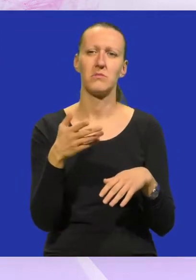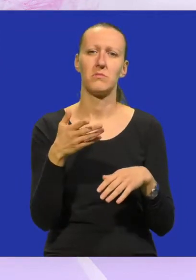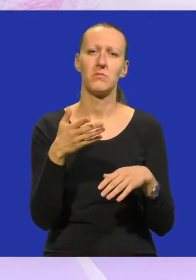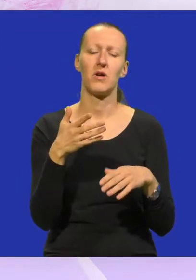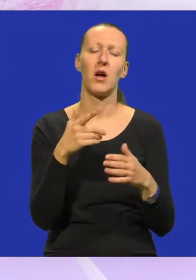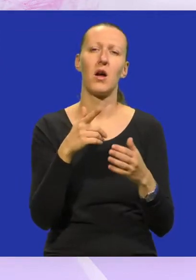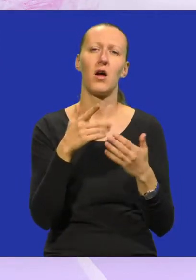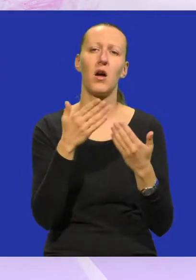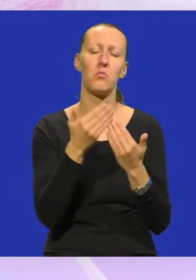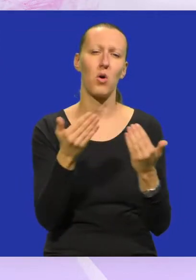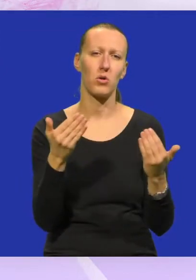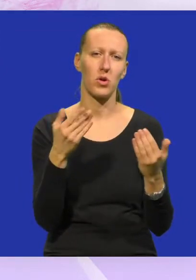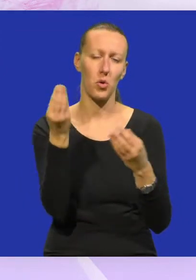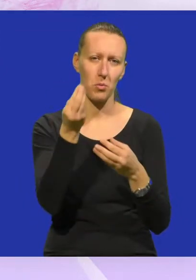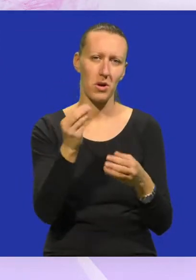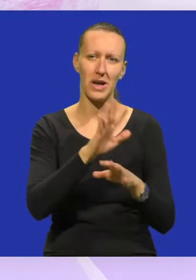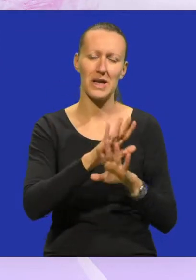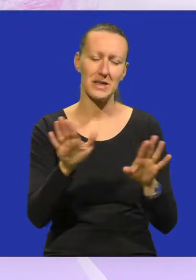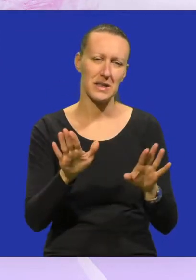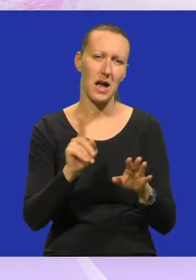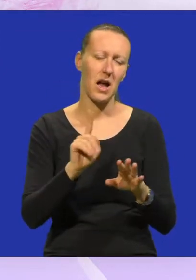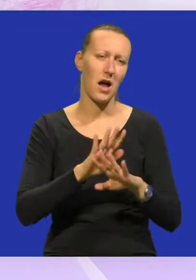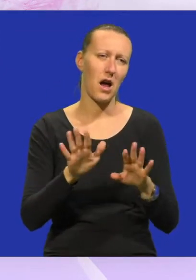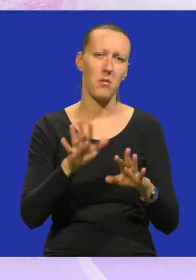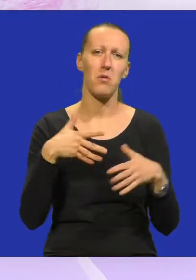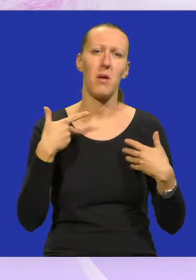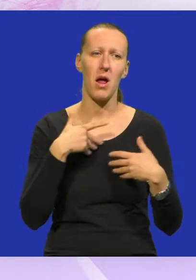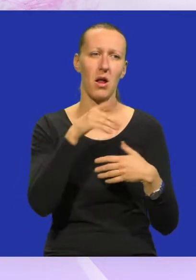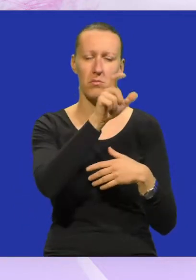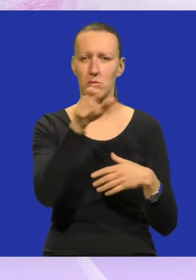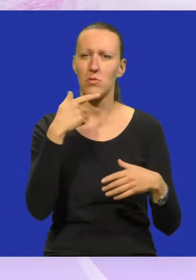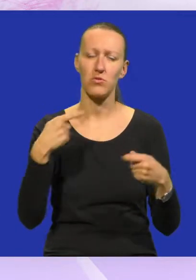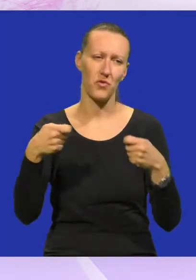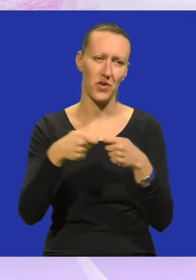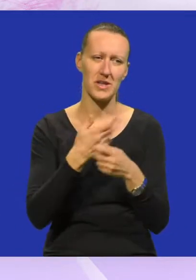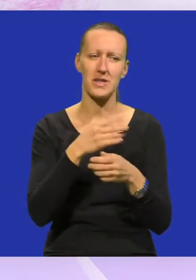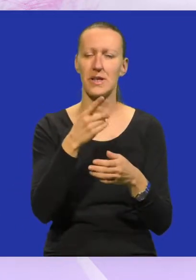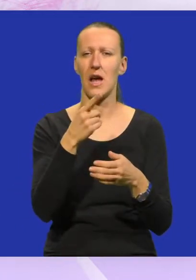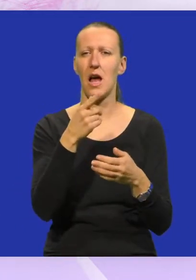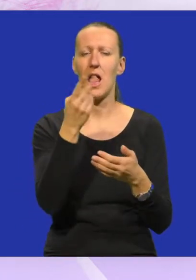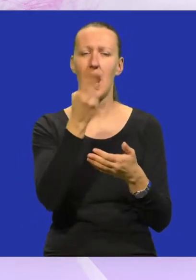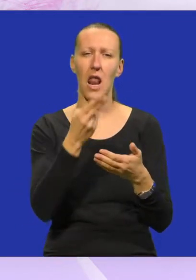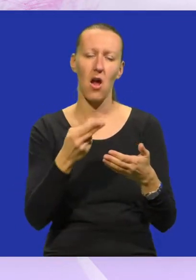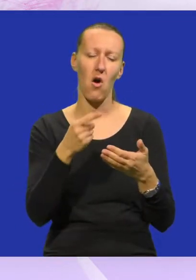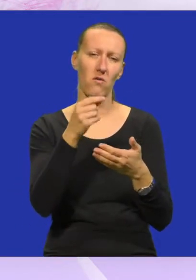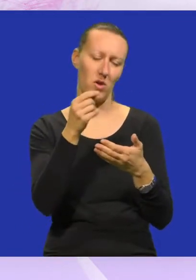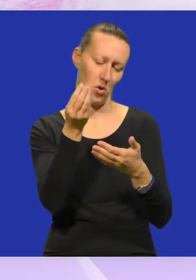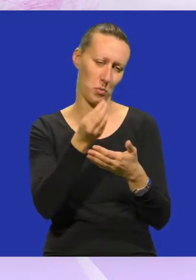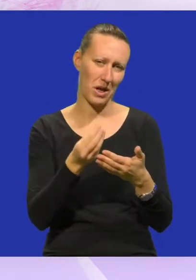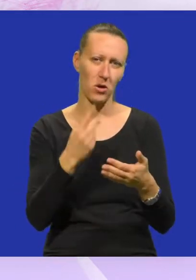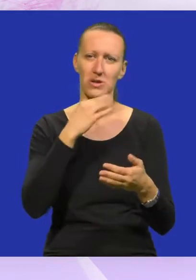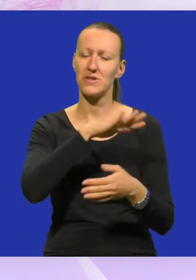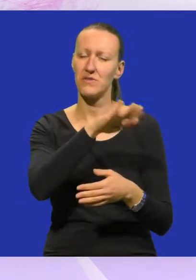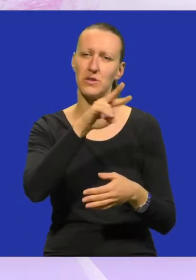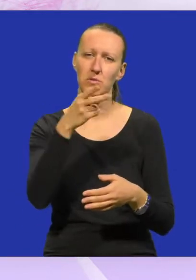suvremena umjetnost. Dakle, ne samo mladim ljudima koji su vezani za likovnu umjetnost, nego i ostalima,